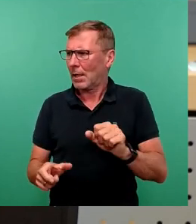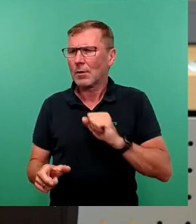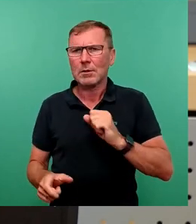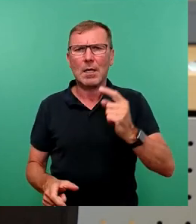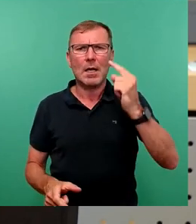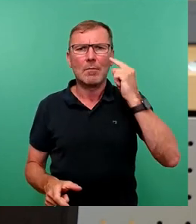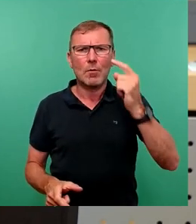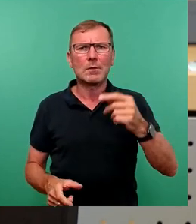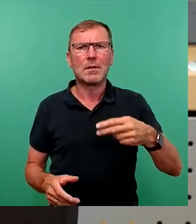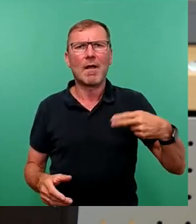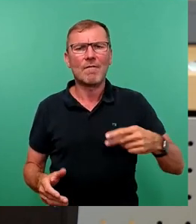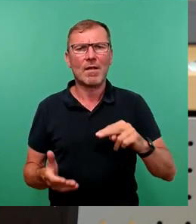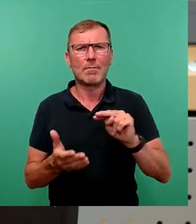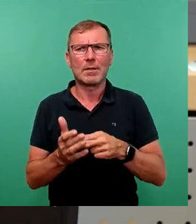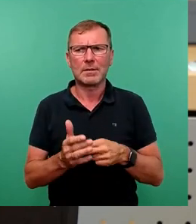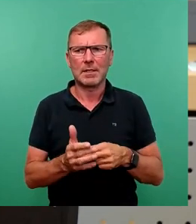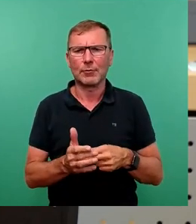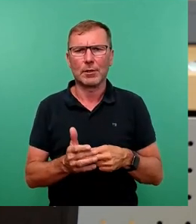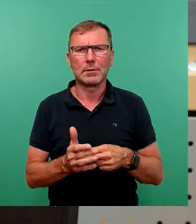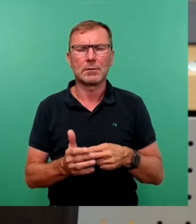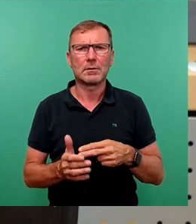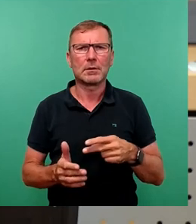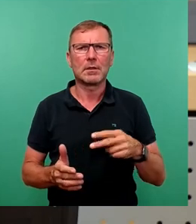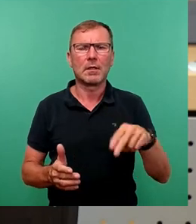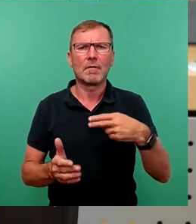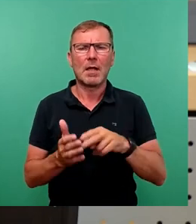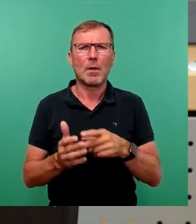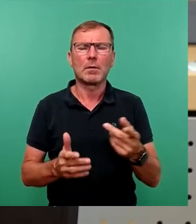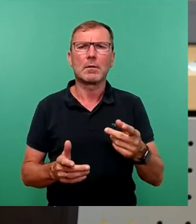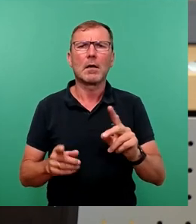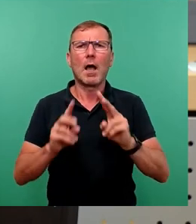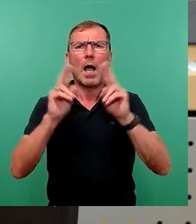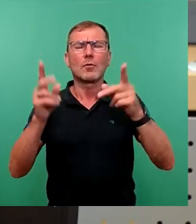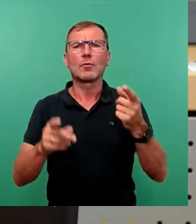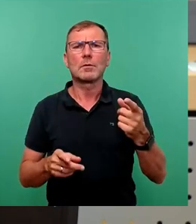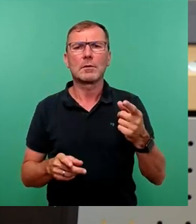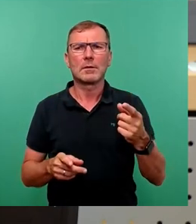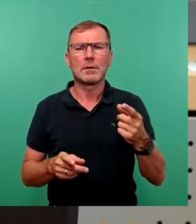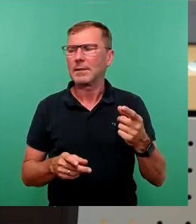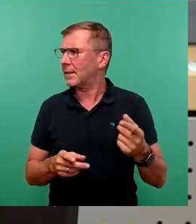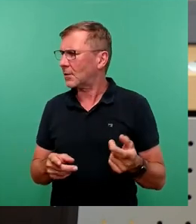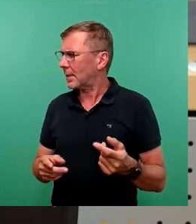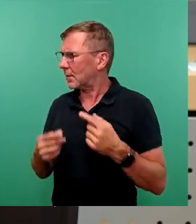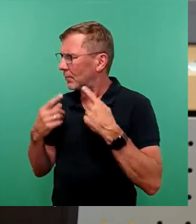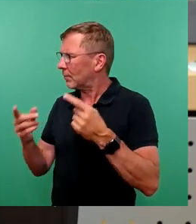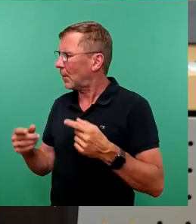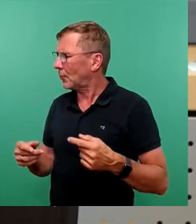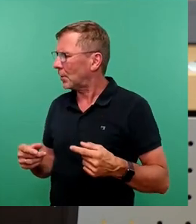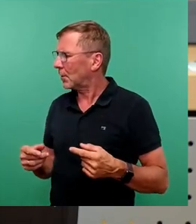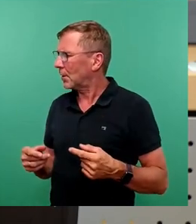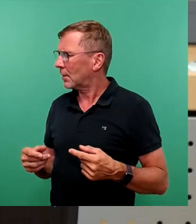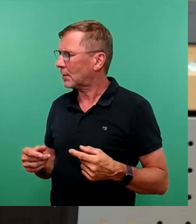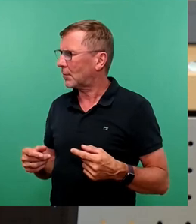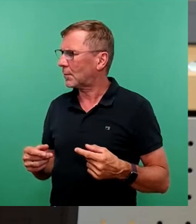Fehlplanung. Was anderes kann man dazu nicht sagen. Man kann nicht sagen, Achtung hier, wir haben jetzt auf immer mehr Ausgaben und so weiter und so fort. Das war zu